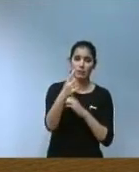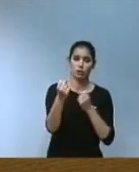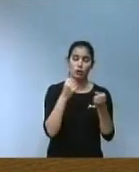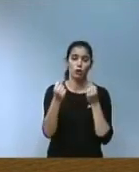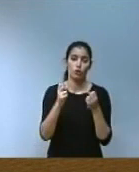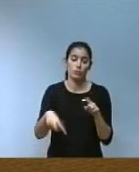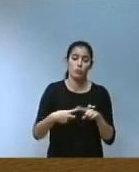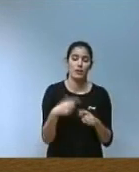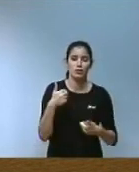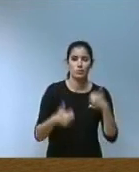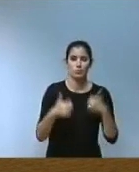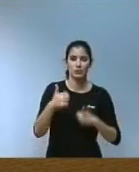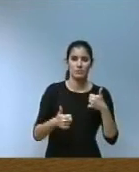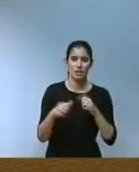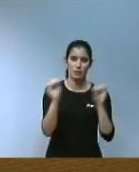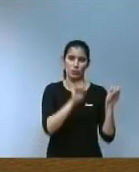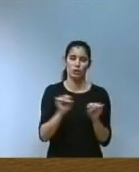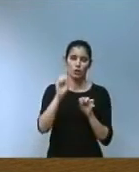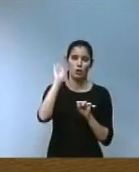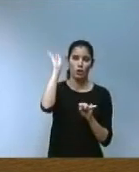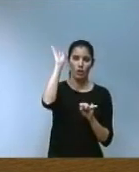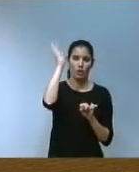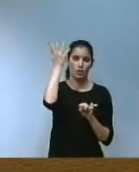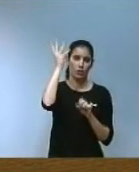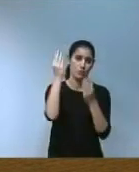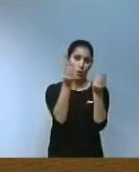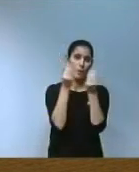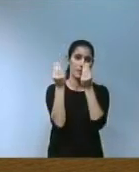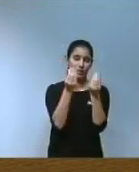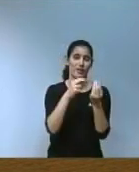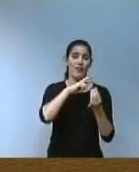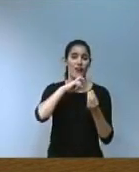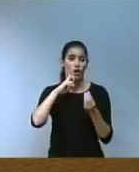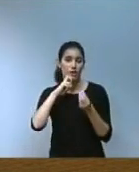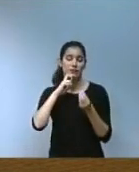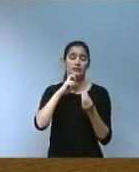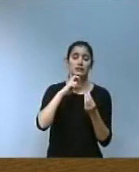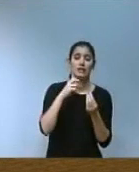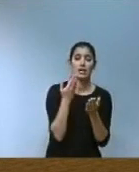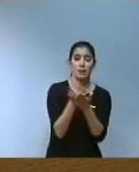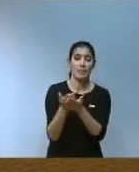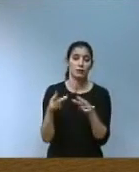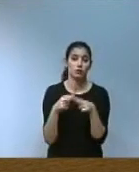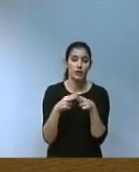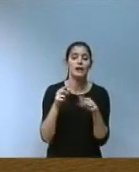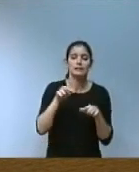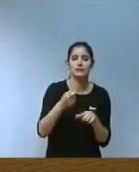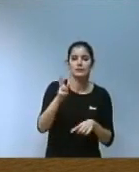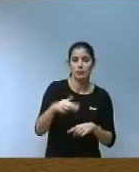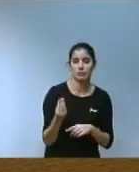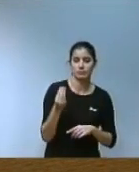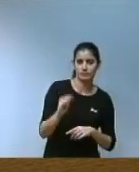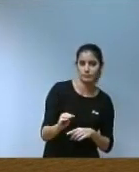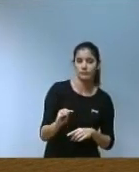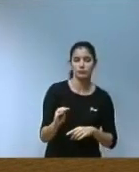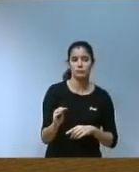impulsarem protecció del medi ambient i els valors i demandes socials així mateix introduiran noves formes